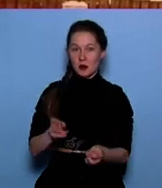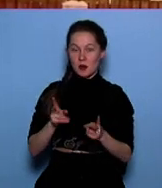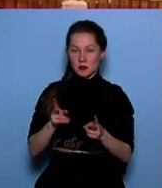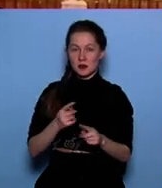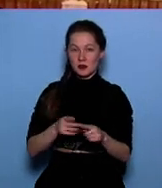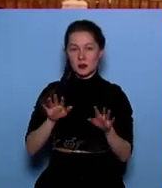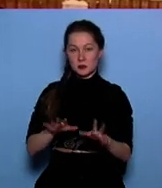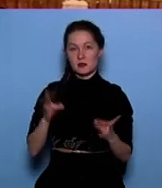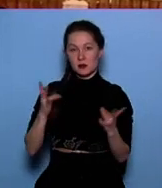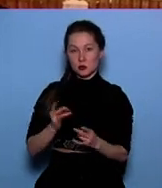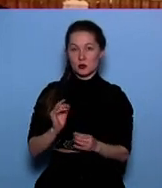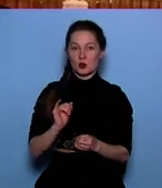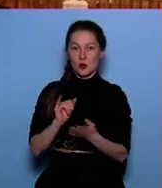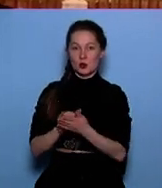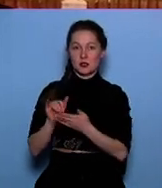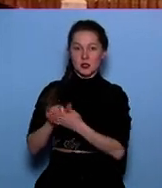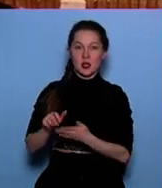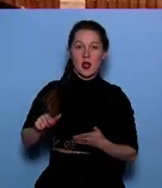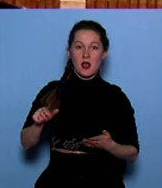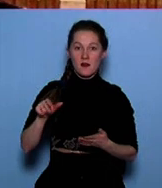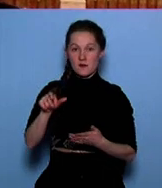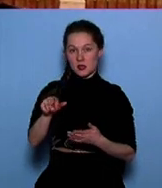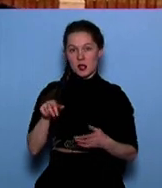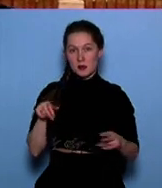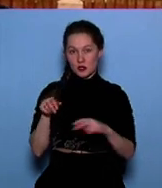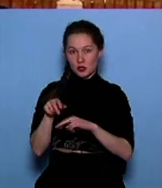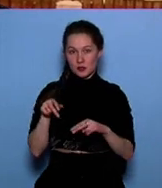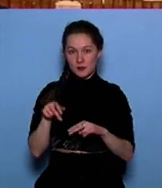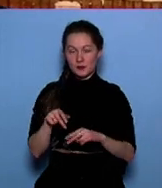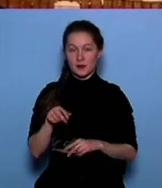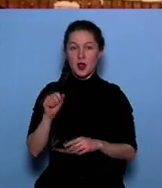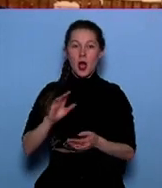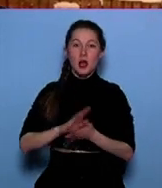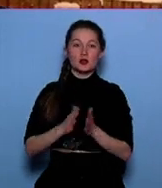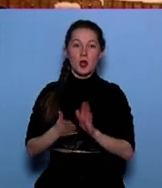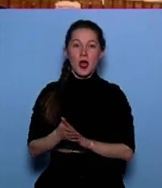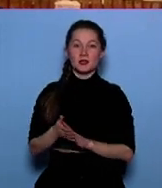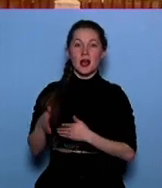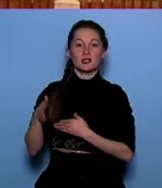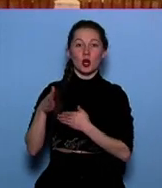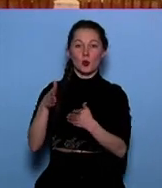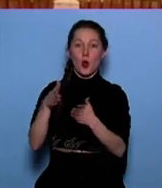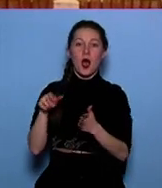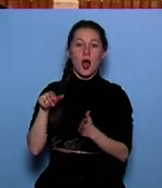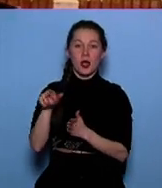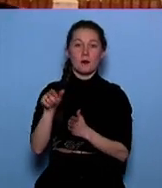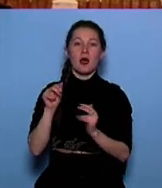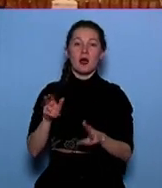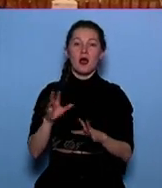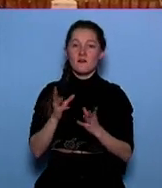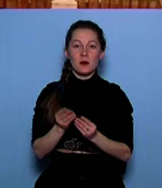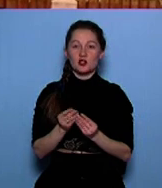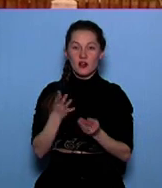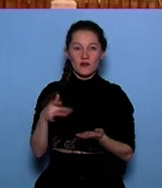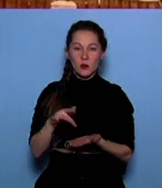и хотелось бы, чтобы привели реконструкцию и так далее. А вообще ситуация с тротуарами в городе, на Ваш взгляд? Ну, в